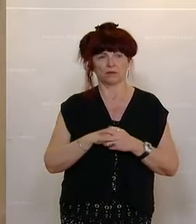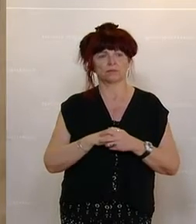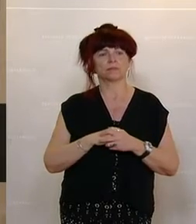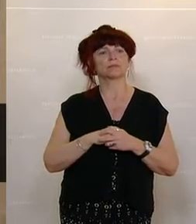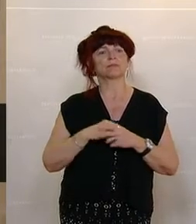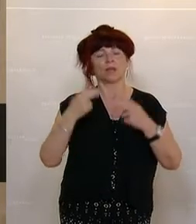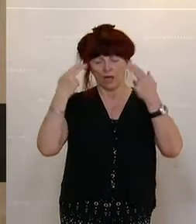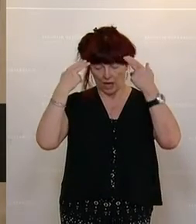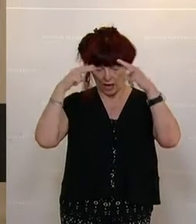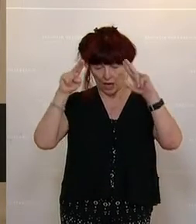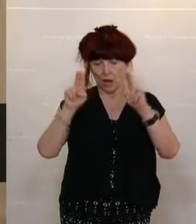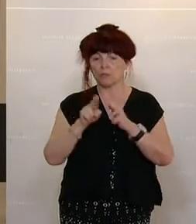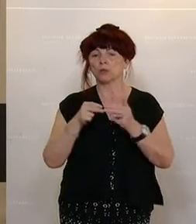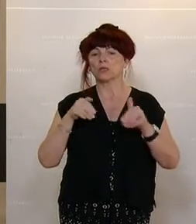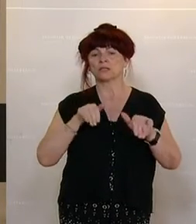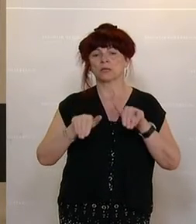Herr Bundesminister.